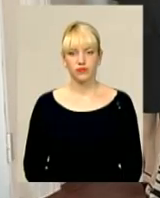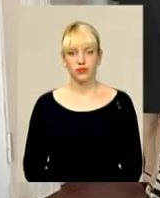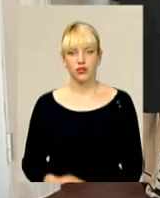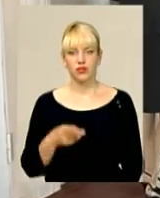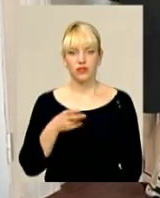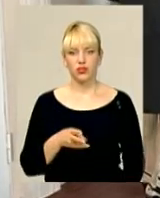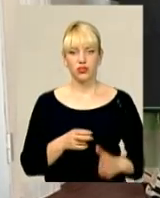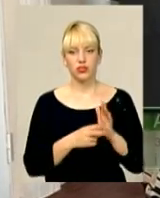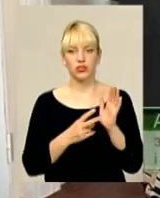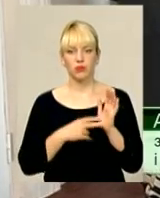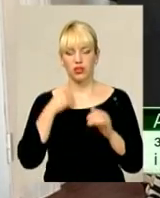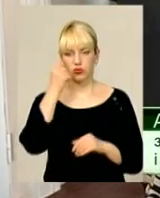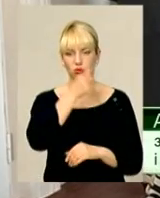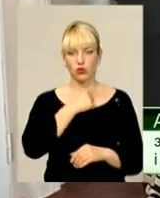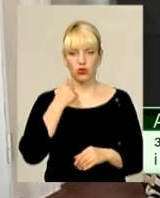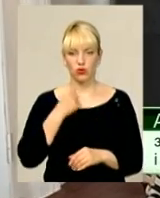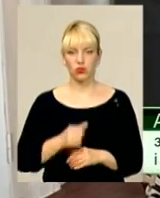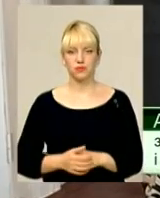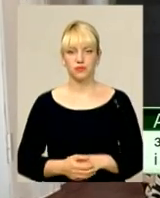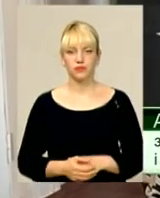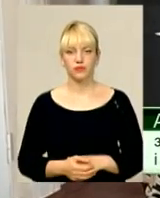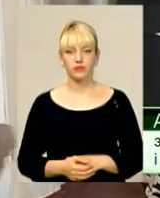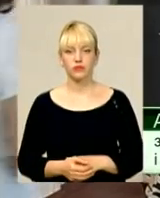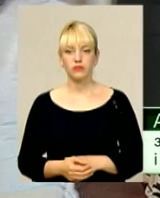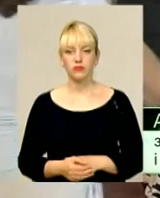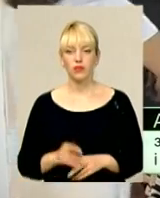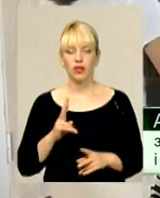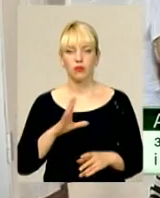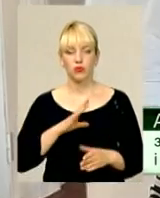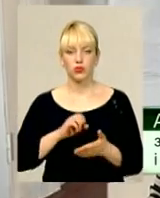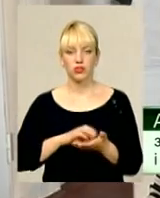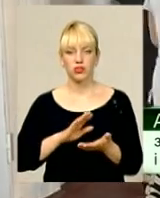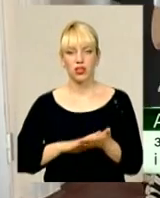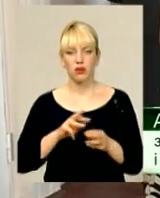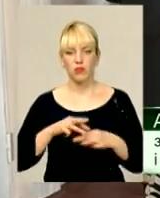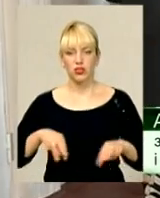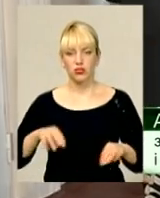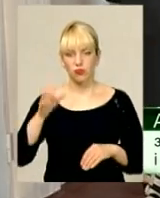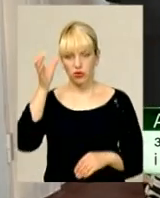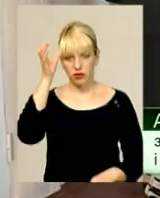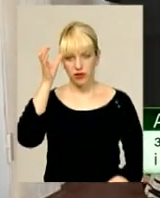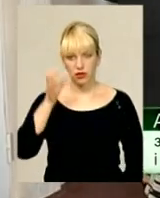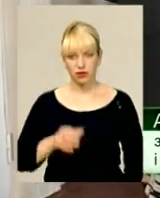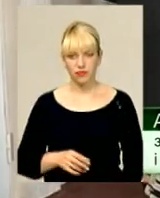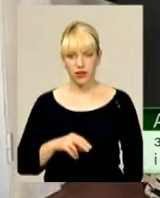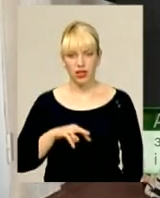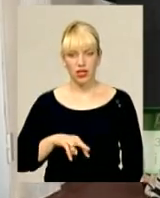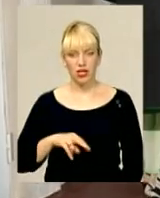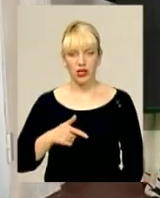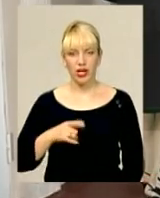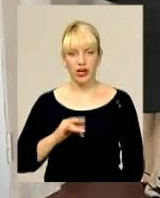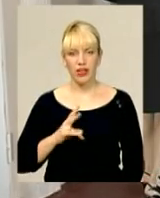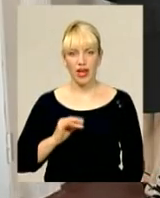2017 року, як було зазначено міністром освіти Лілію Гріневич,